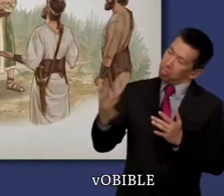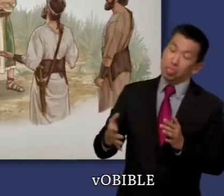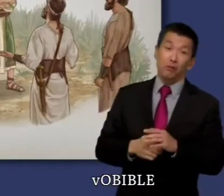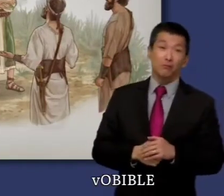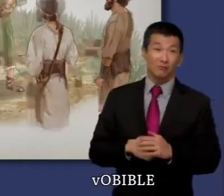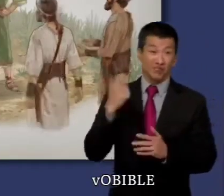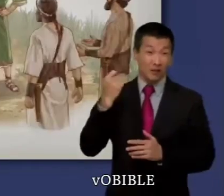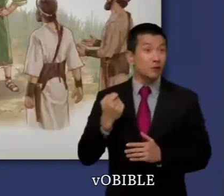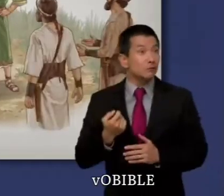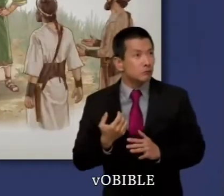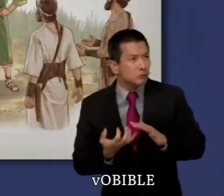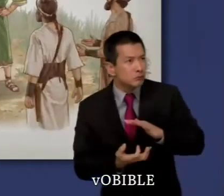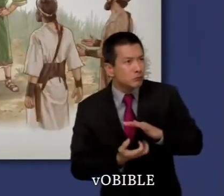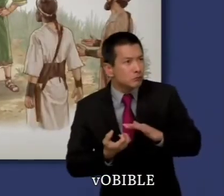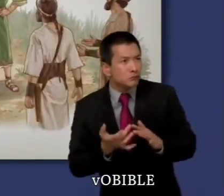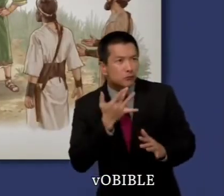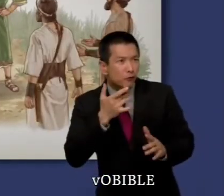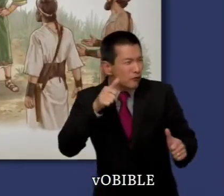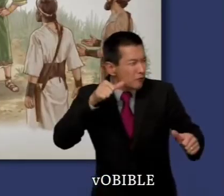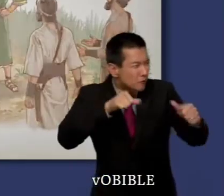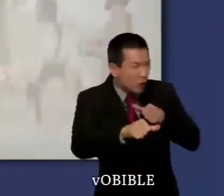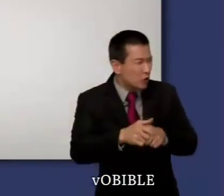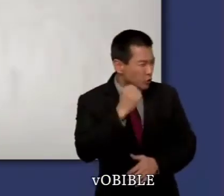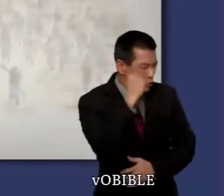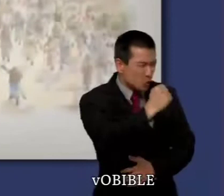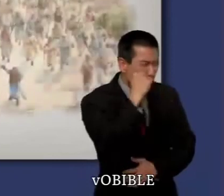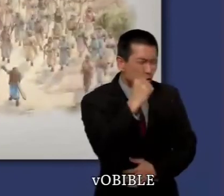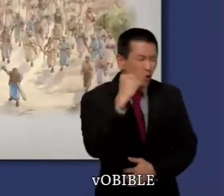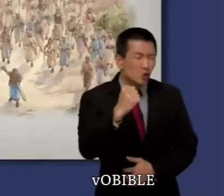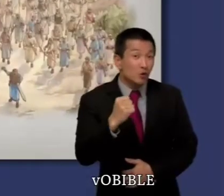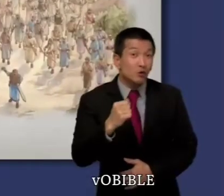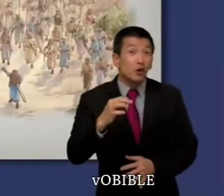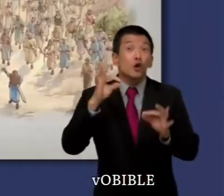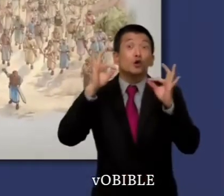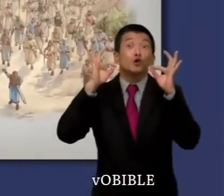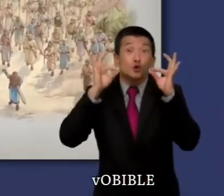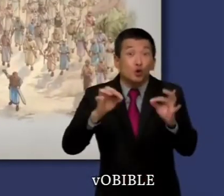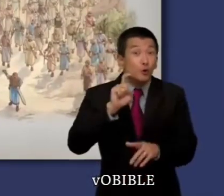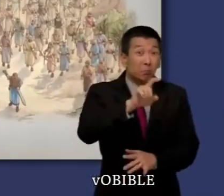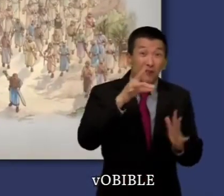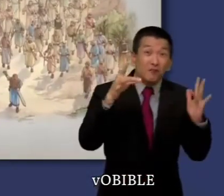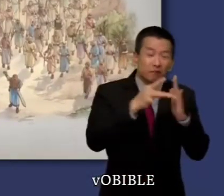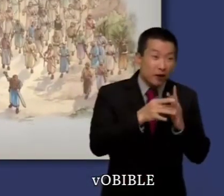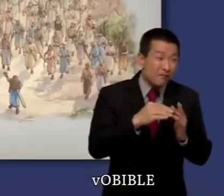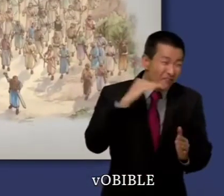Avec insolence, Nabal refuse d'apporter son aide. David projette alors de se venger. Mais la femme